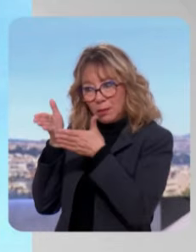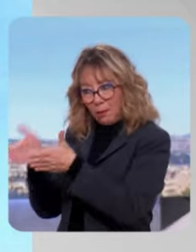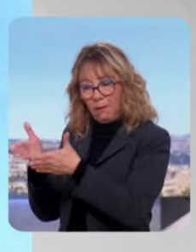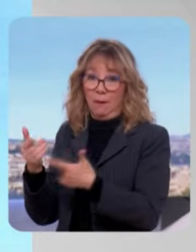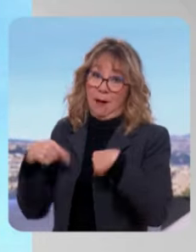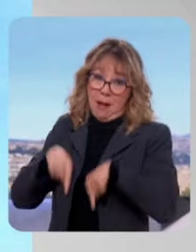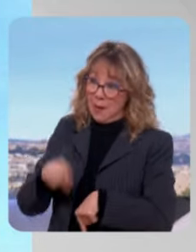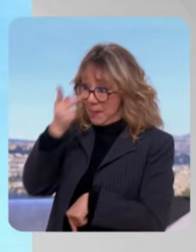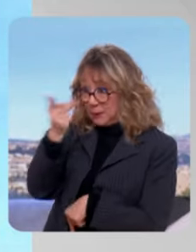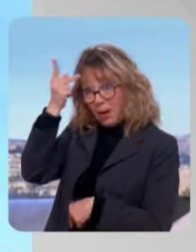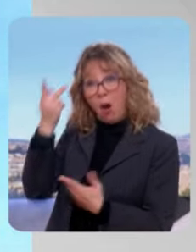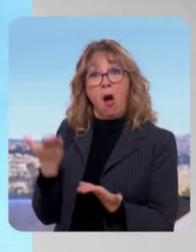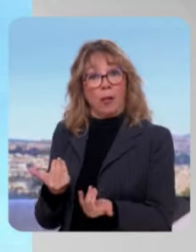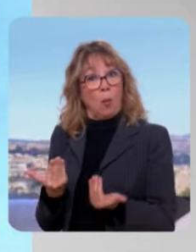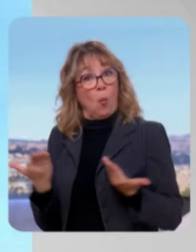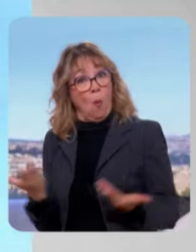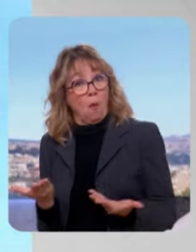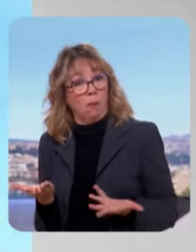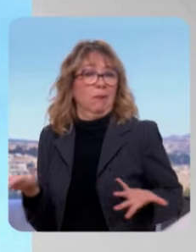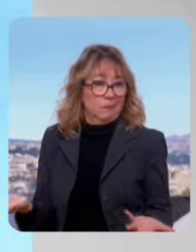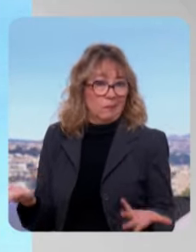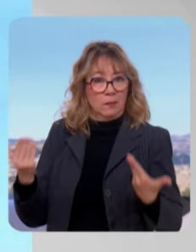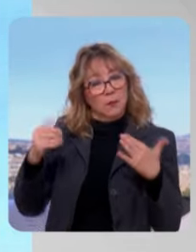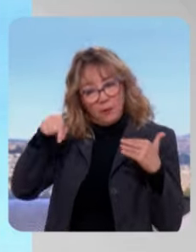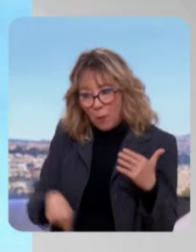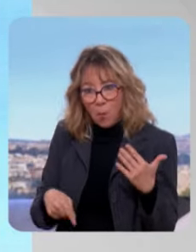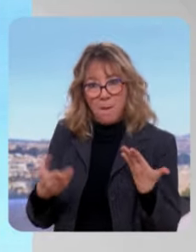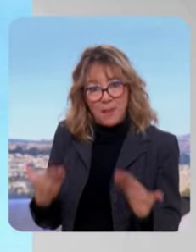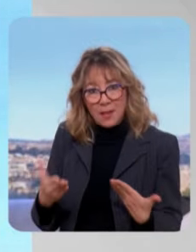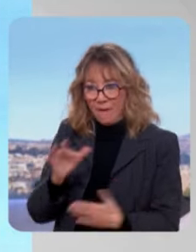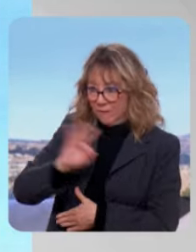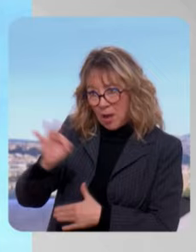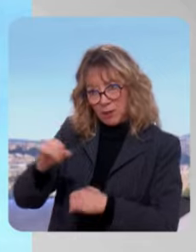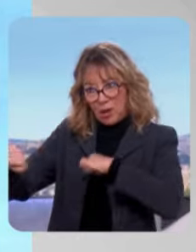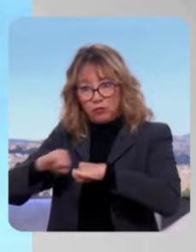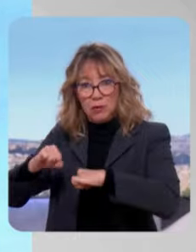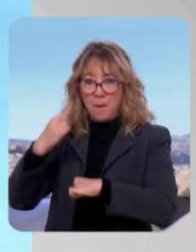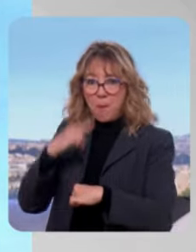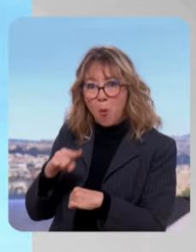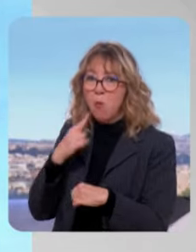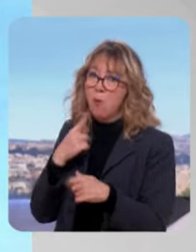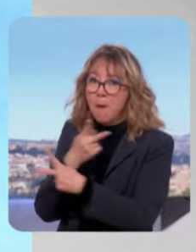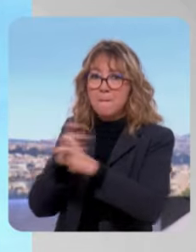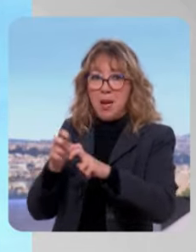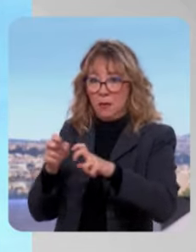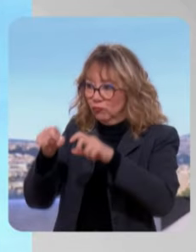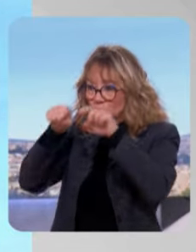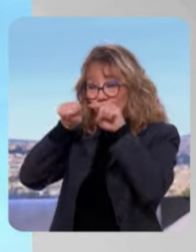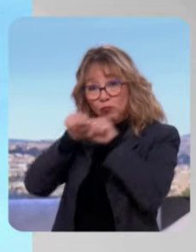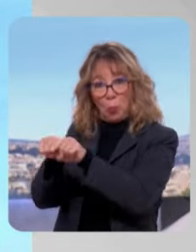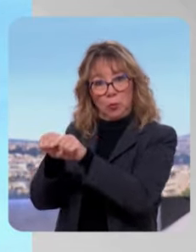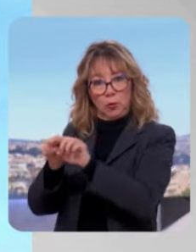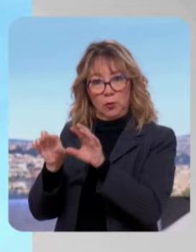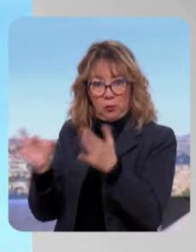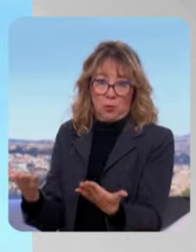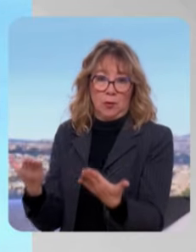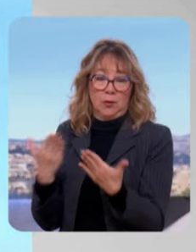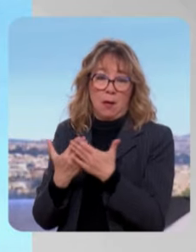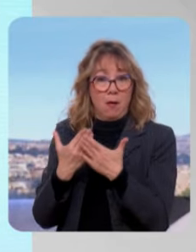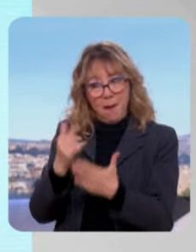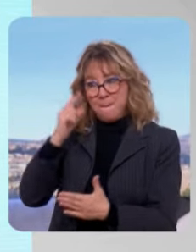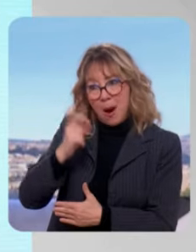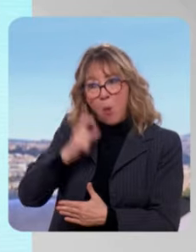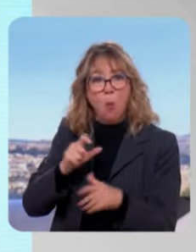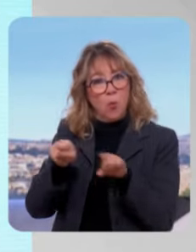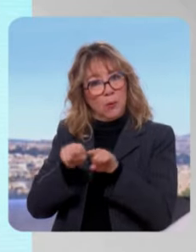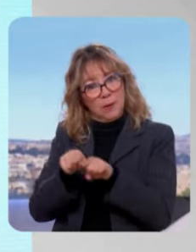est dans son camp. Qu'attend-il ? Il est vraiment temps. Il est temps maintenant que la France agisse pour une paix juste et durable dans la région. Il est temps qu'Emmanuel Macron reconnaisse l'État